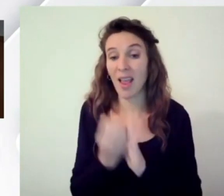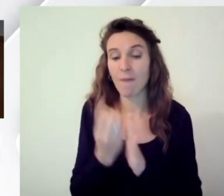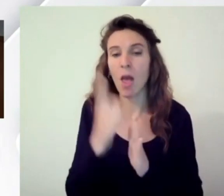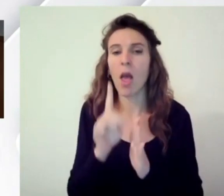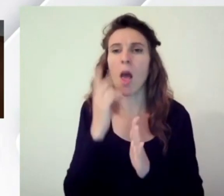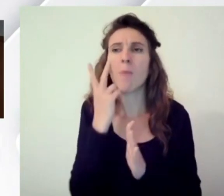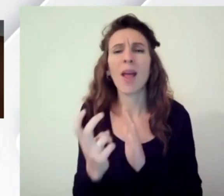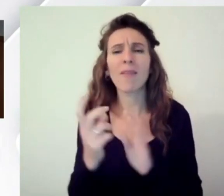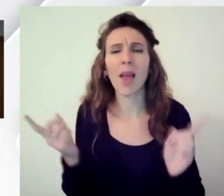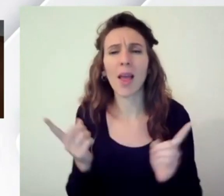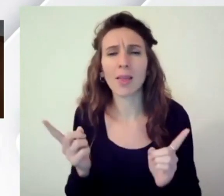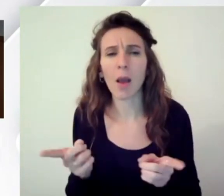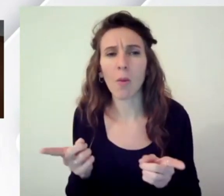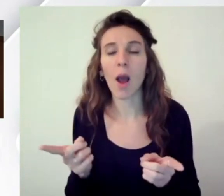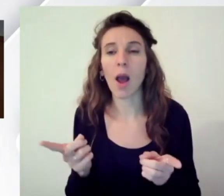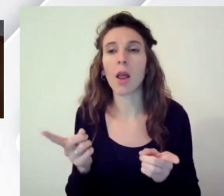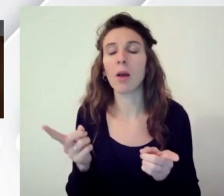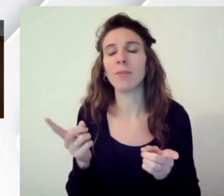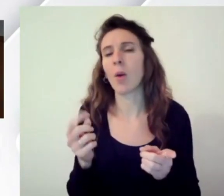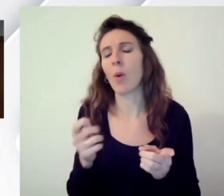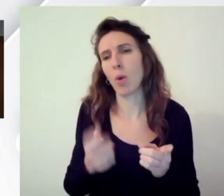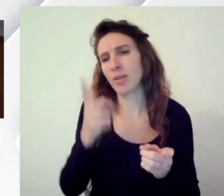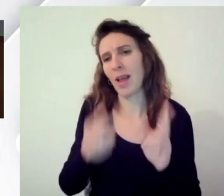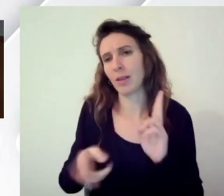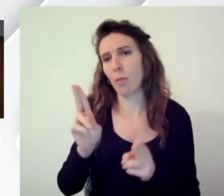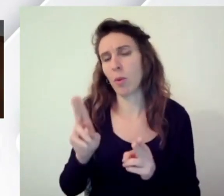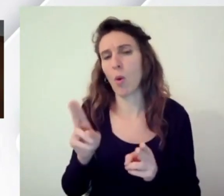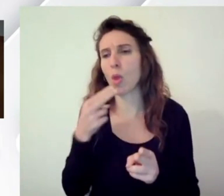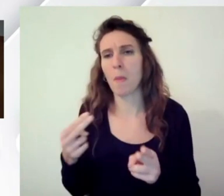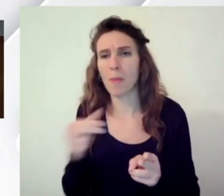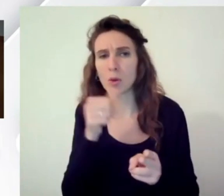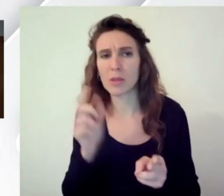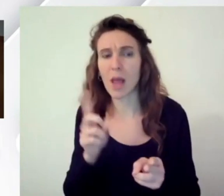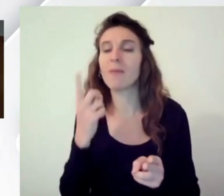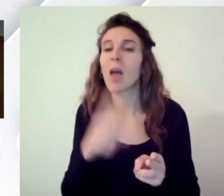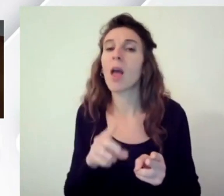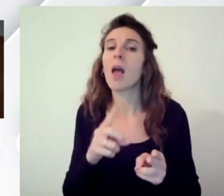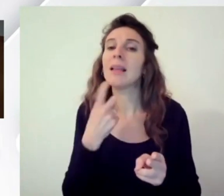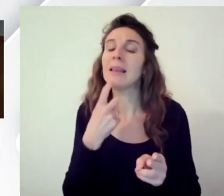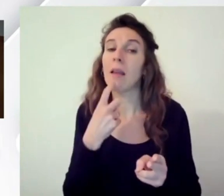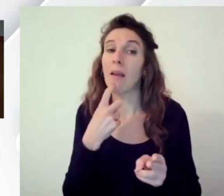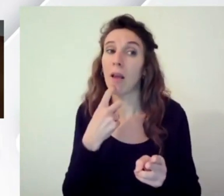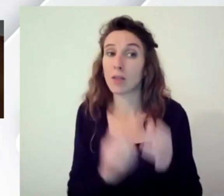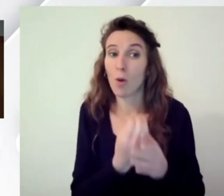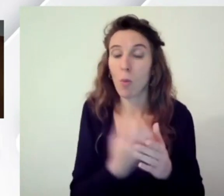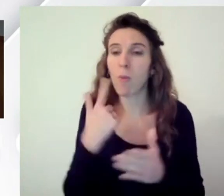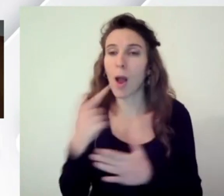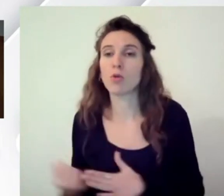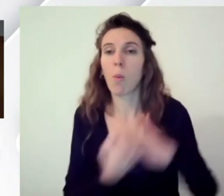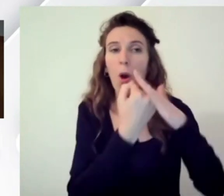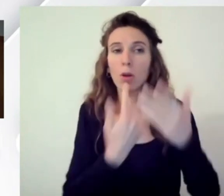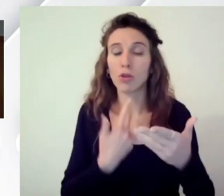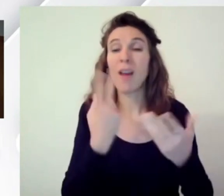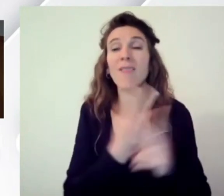senza doverli necessariamente menzionare dei supporti per chi sviluppa contenuti per il learning a mio avviso forse la criticità